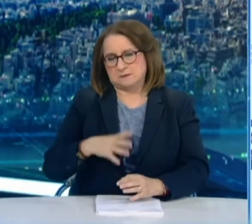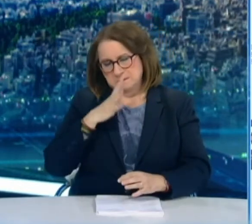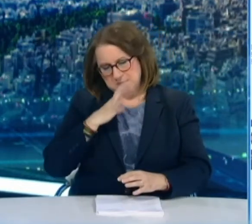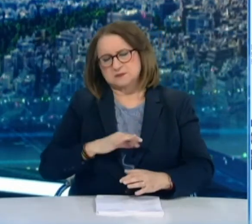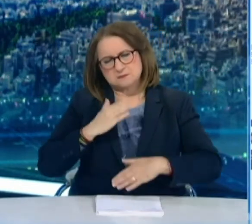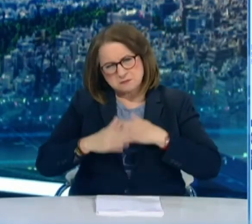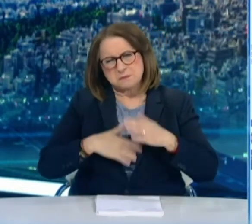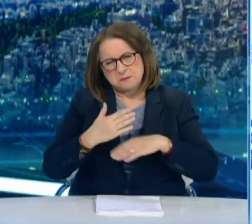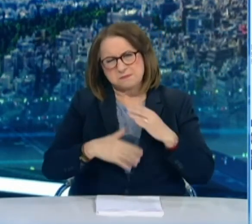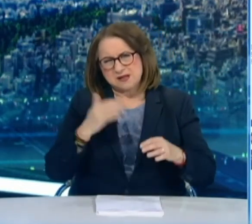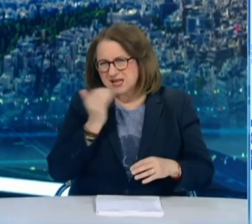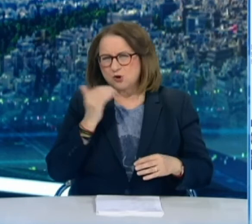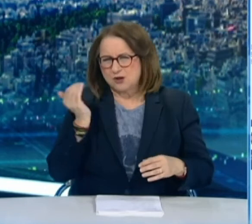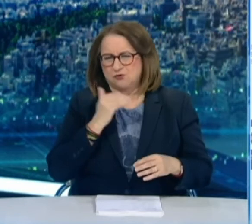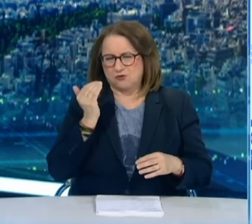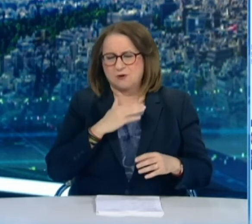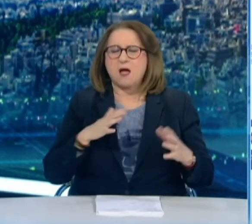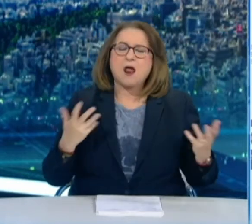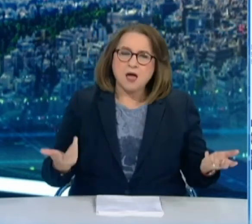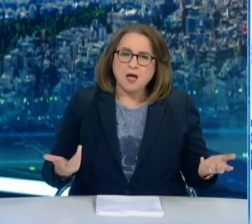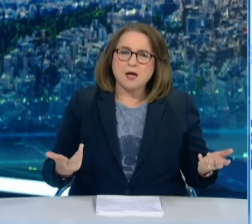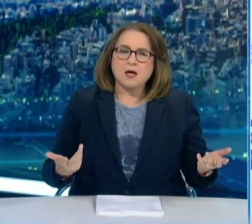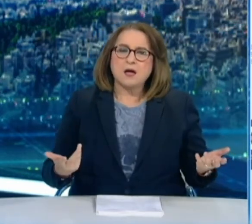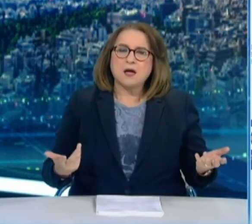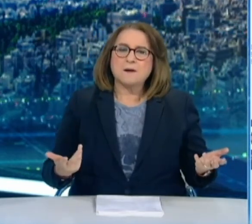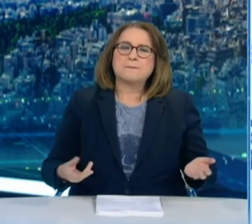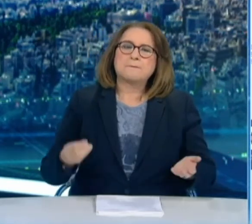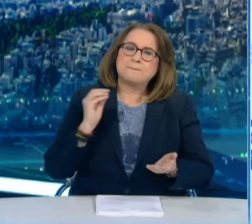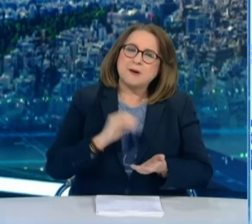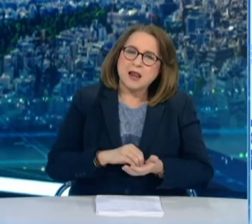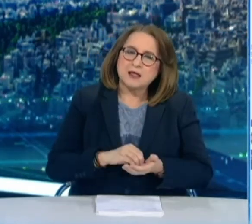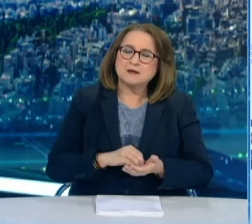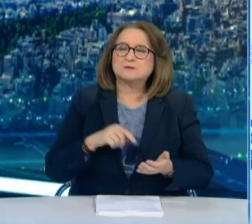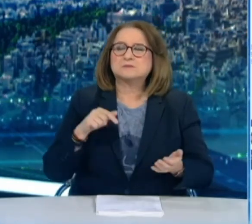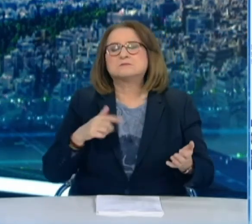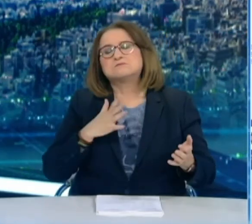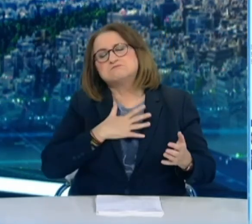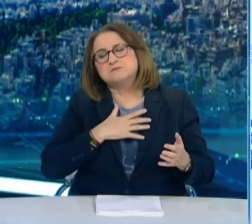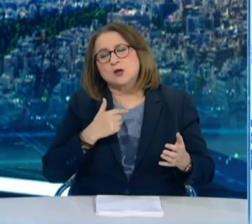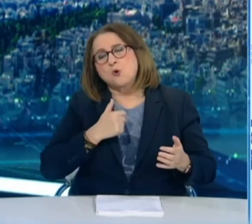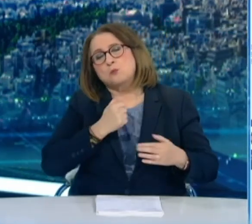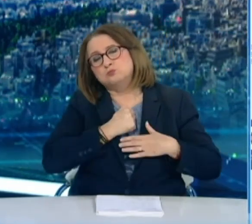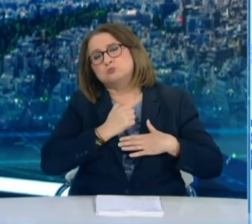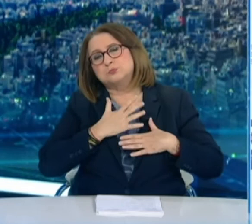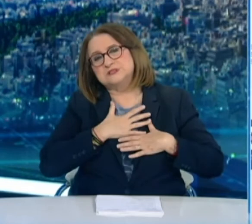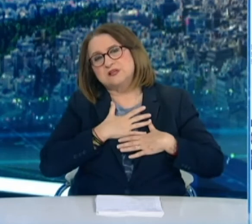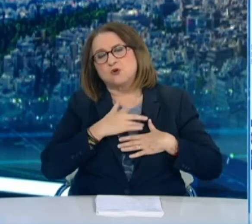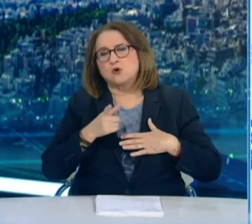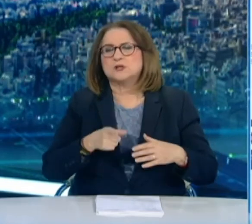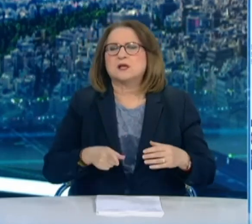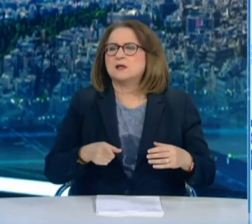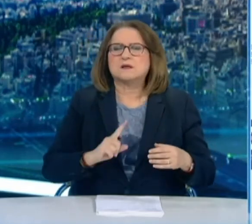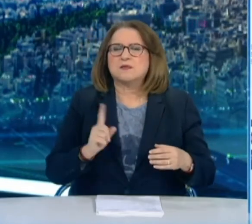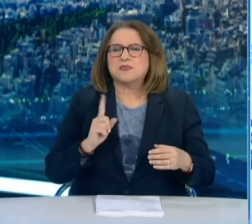Παρόλα αυτά, νομίζω ότι και αυτή είναι η θέση μου ο Συμπουργός Υγείας. Δεν πρόκειται περί